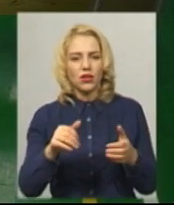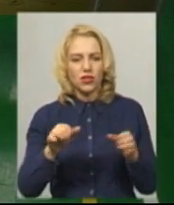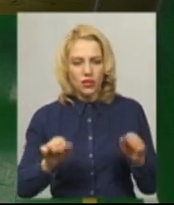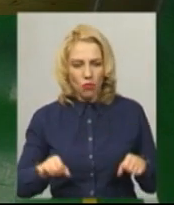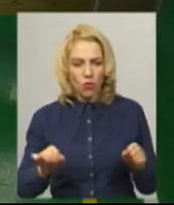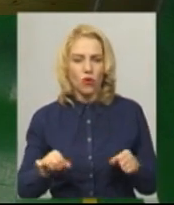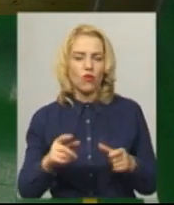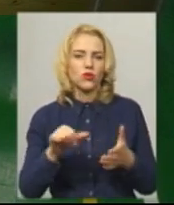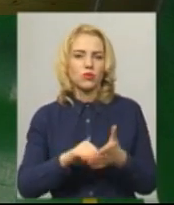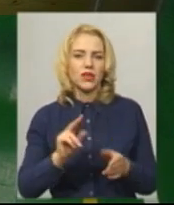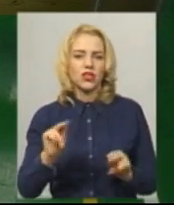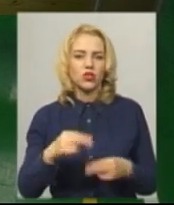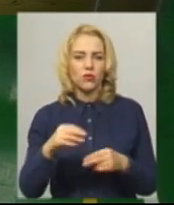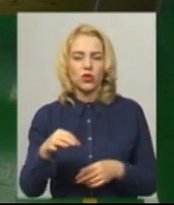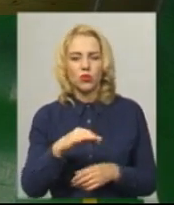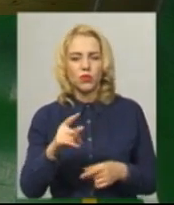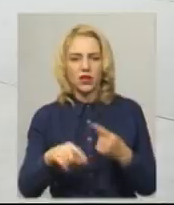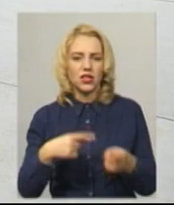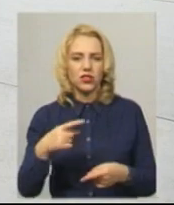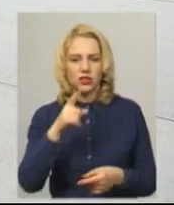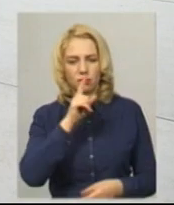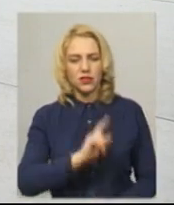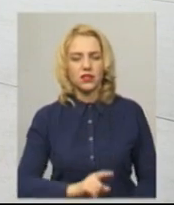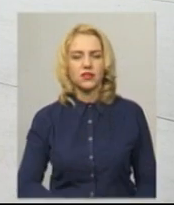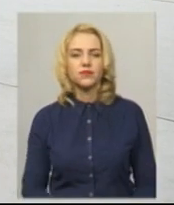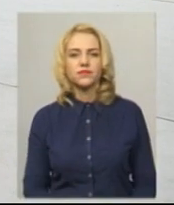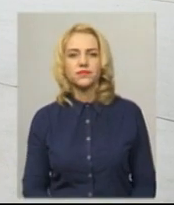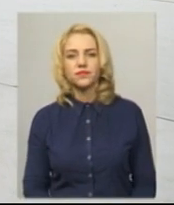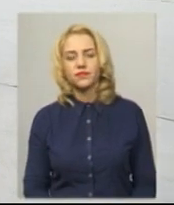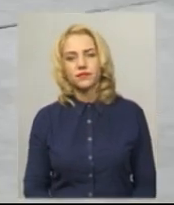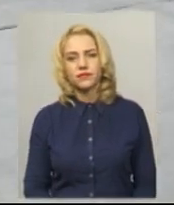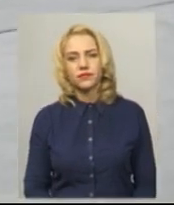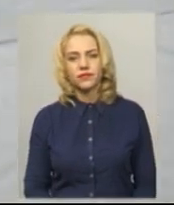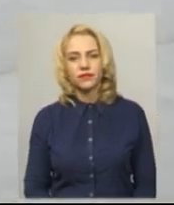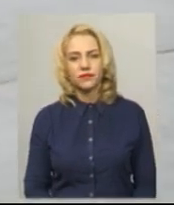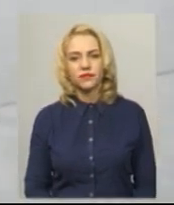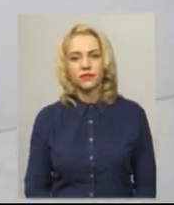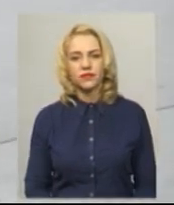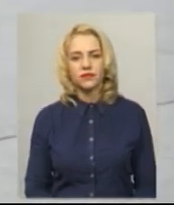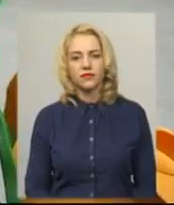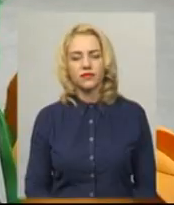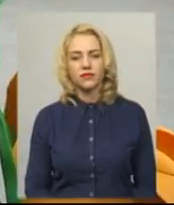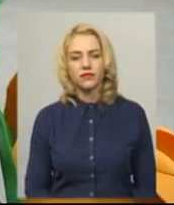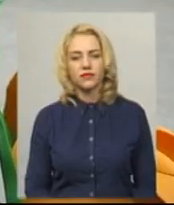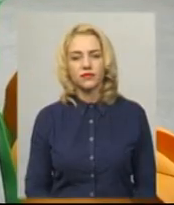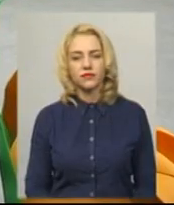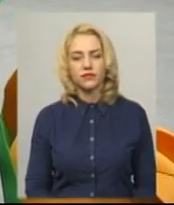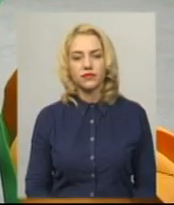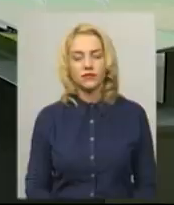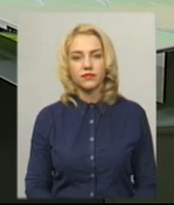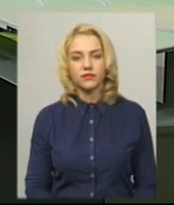чемпіонаті області, який вже відбудеться за місяць. Катерина Шевчук, Олександр Горішевський. Новини на Суспільному. Хмельницький.